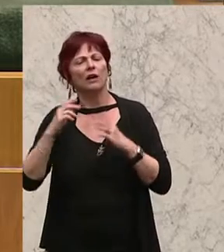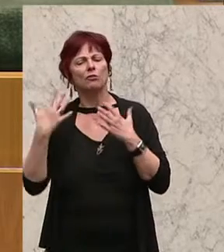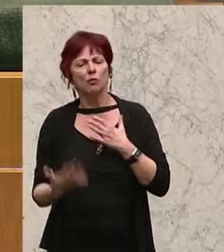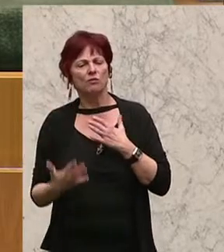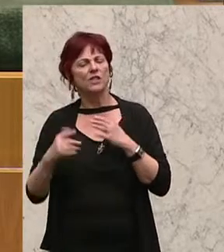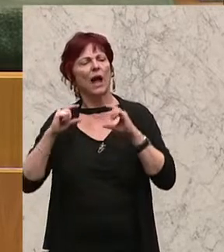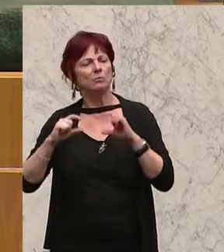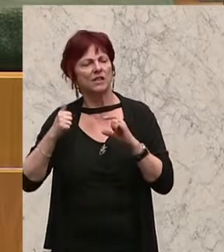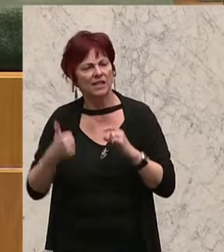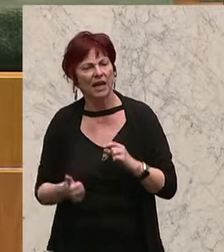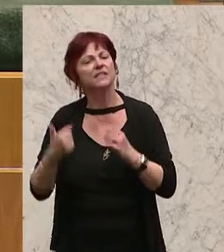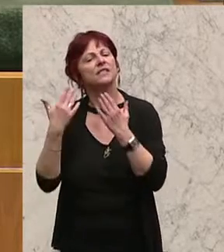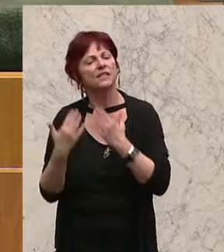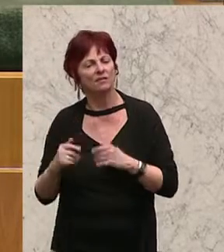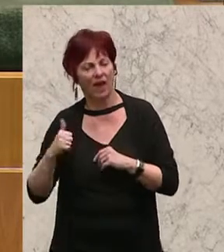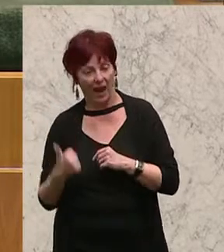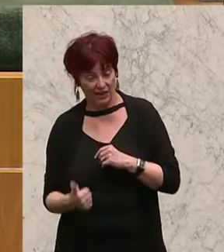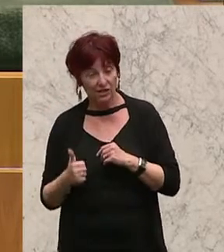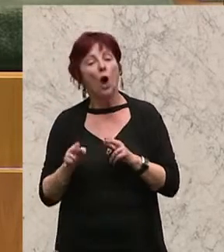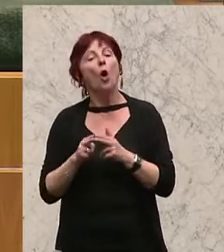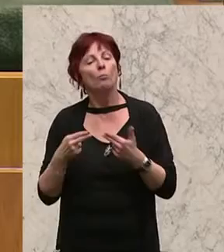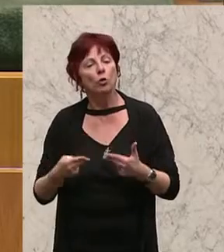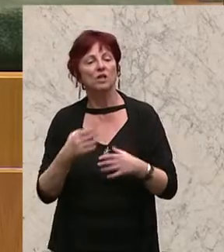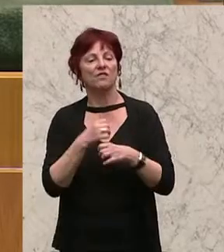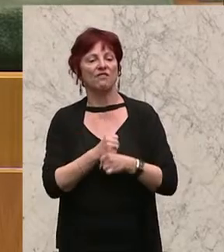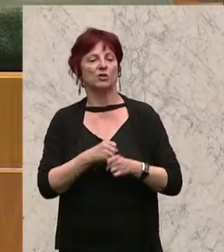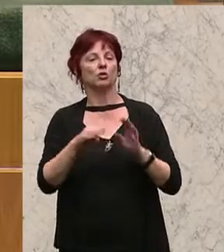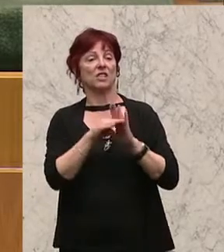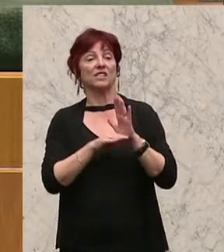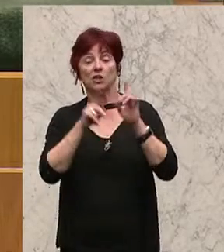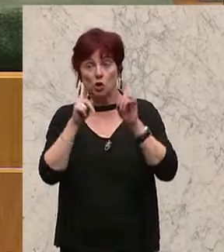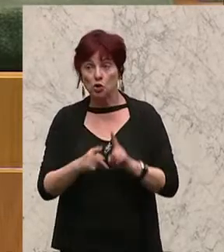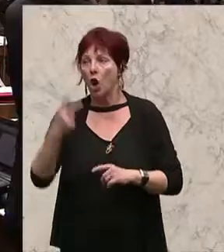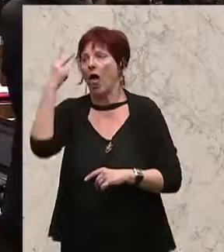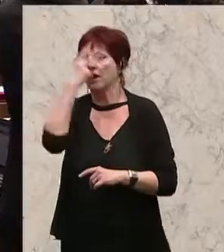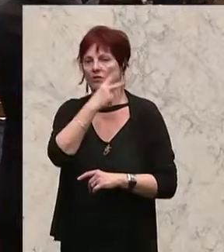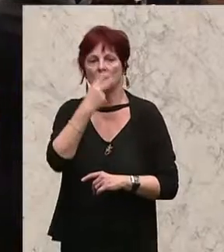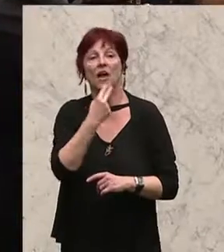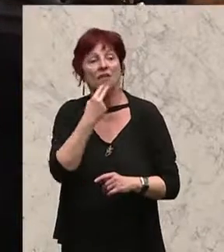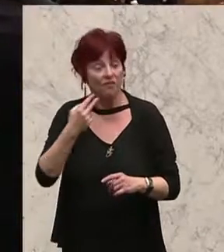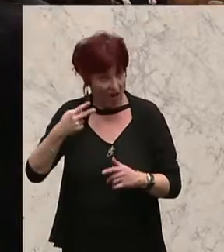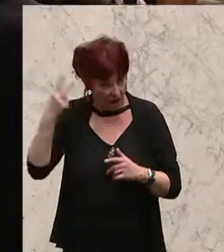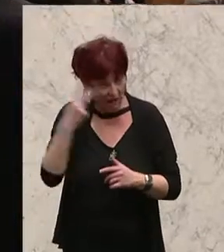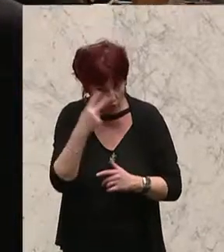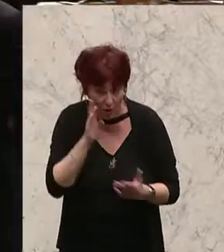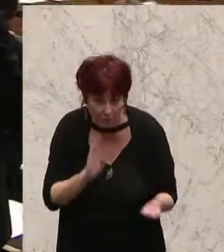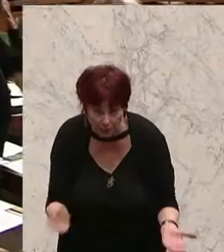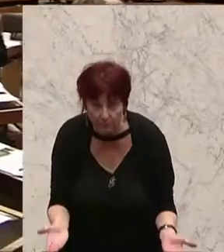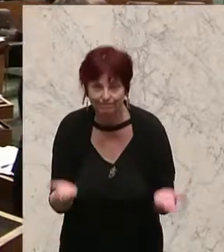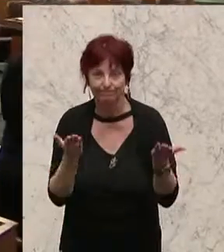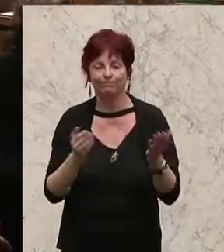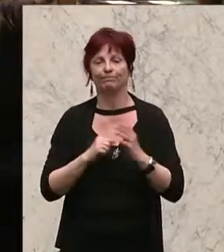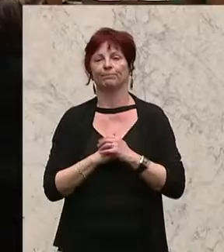Bundesverfassungsgesetz die Genehmigung zu erteilen. Ich bitte jene Damen und Herren, die sich hierfür aussprechen, um ein Zeichen.